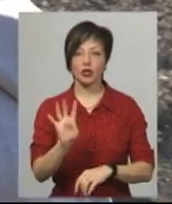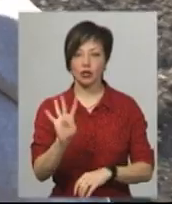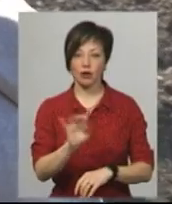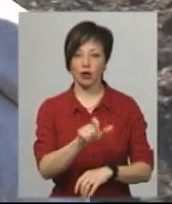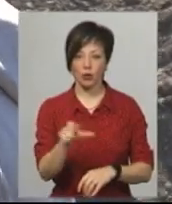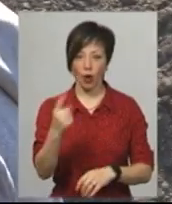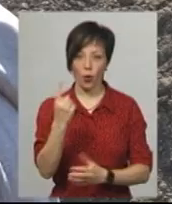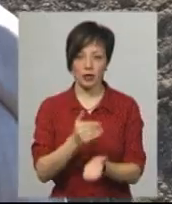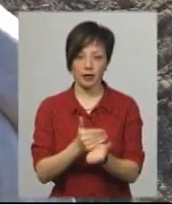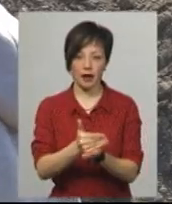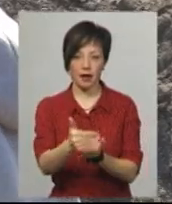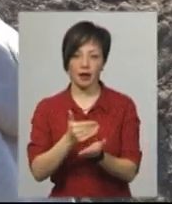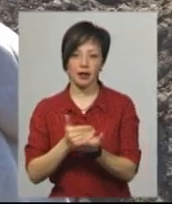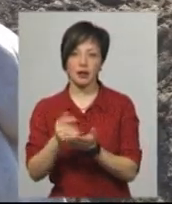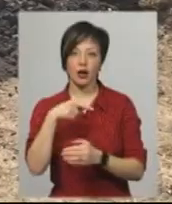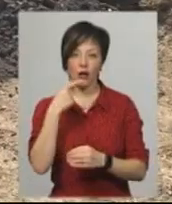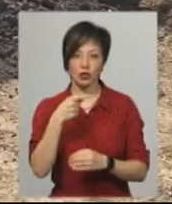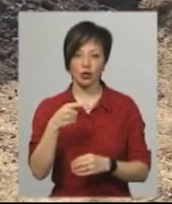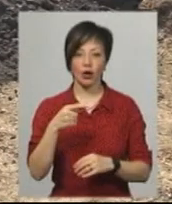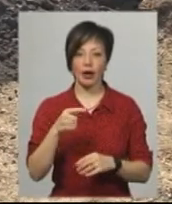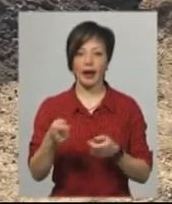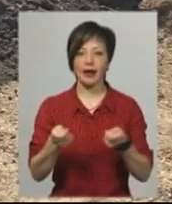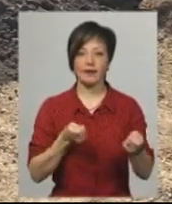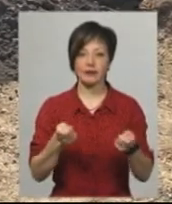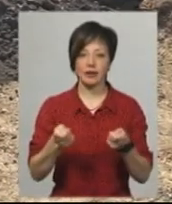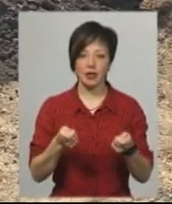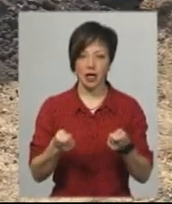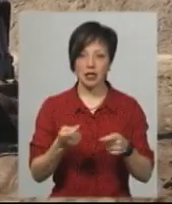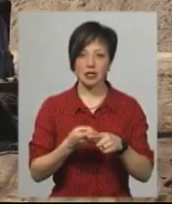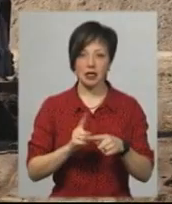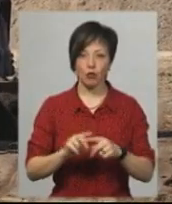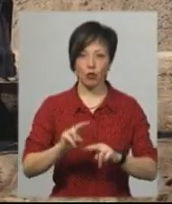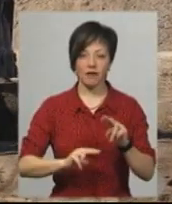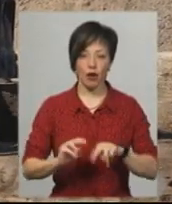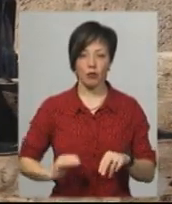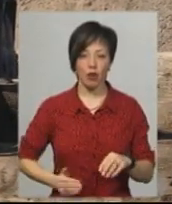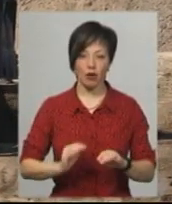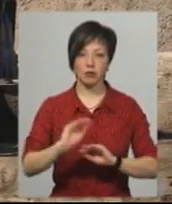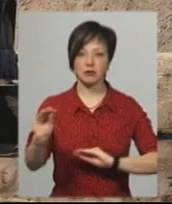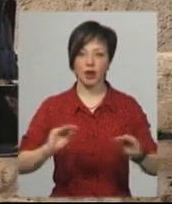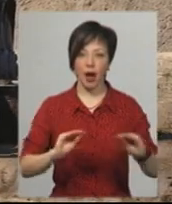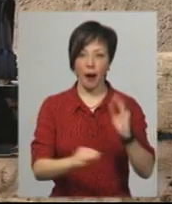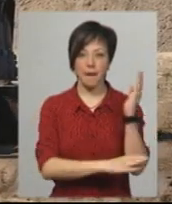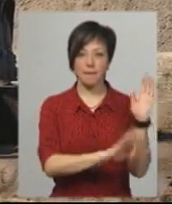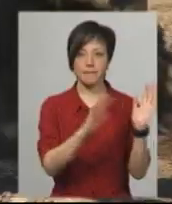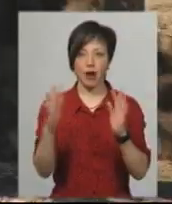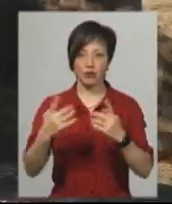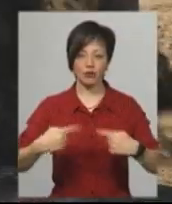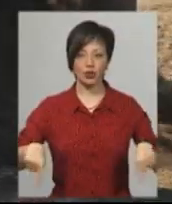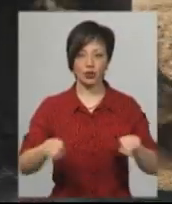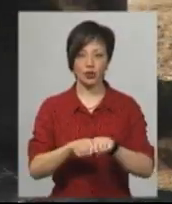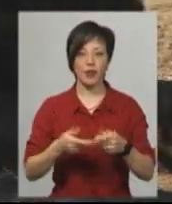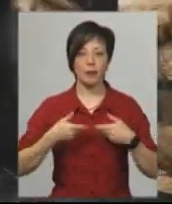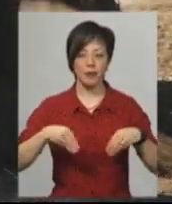та один грейдер, каже керівник будівельної компанії Давид Рутюнян. Каже, підтримують ідею облаштування паркової зони. Ми вирішили підтримати